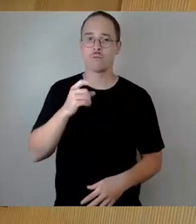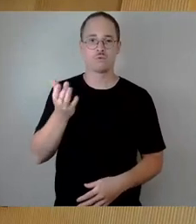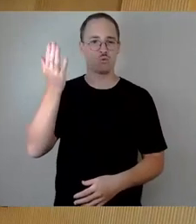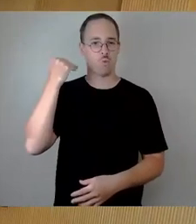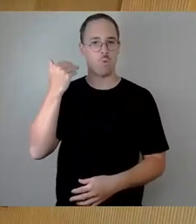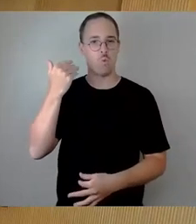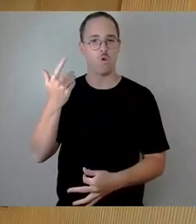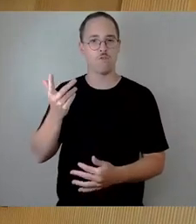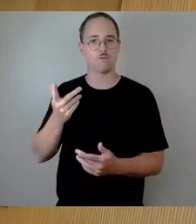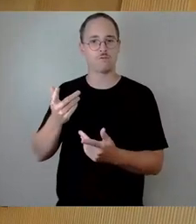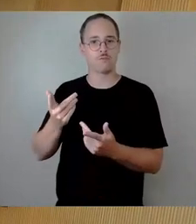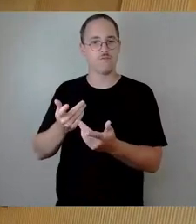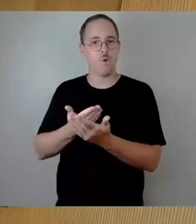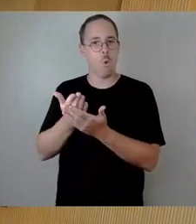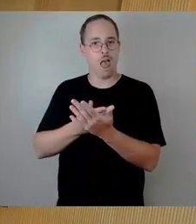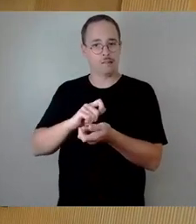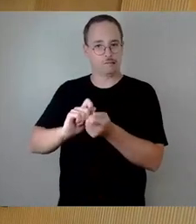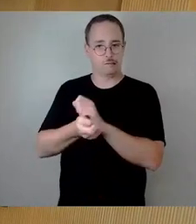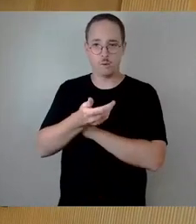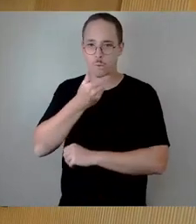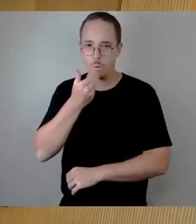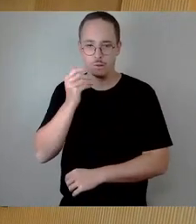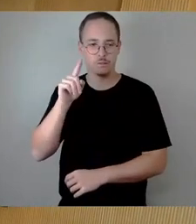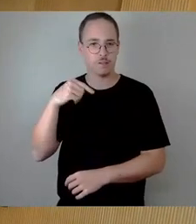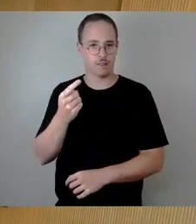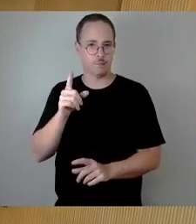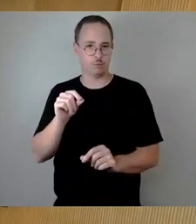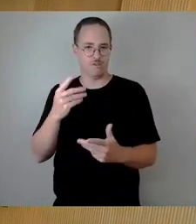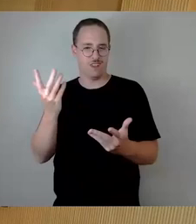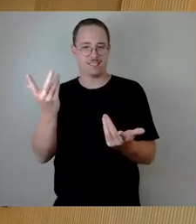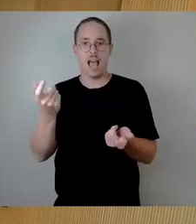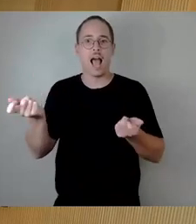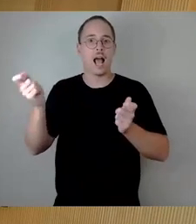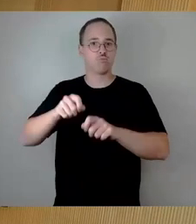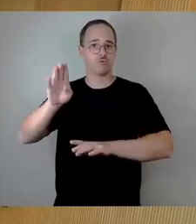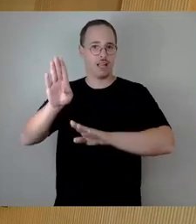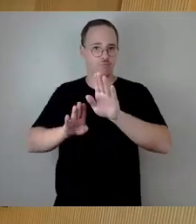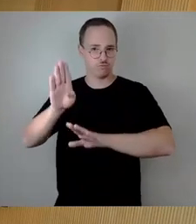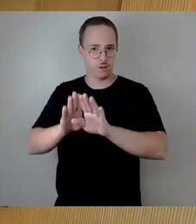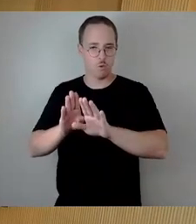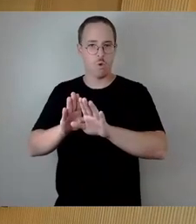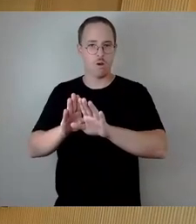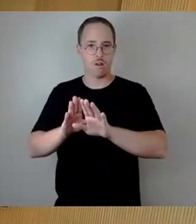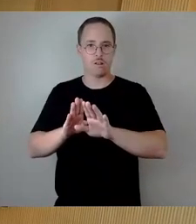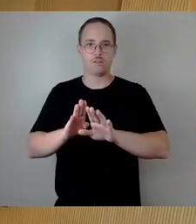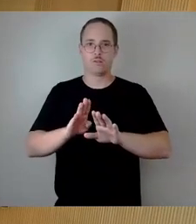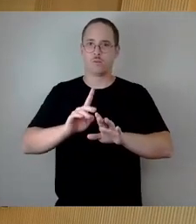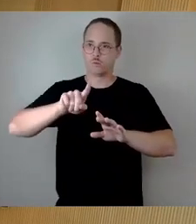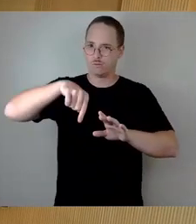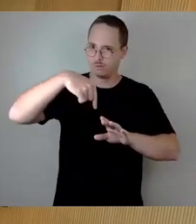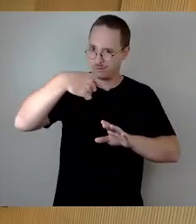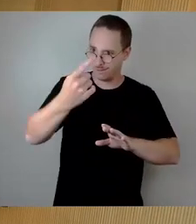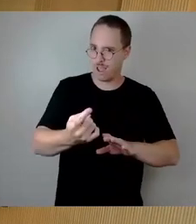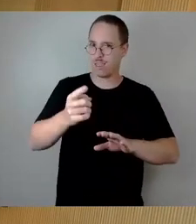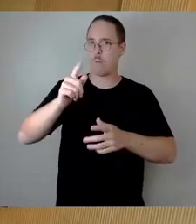Abschlussabstimmung ist in dem Fall. Das heißt, wenn wir erst eine Abschlussabstimmung durchführen und dann nochmal über einen Änderungsantrag abstimmen, ist das glaube ich nicht ganz im Sinne